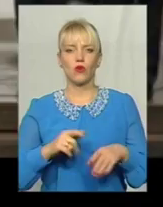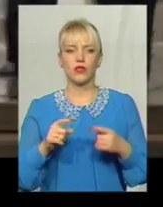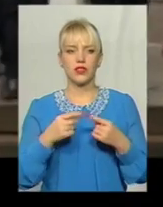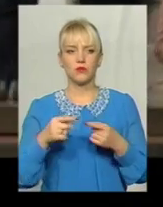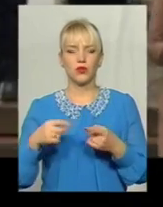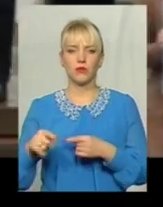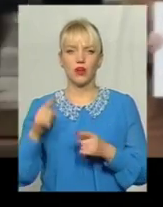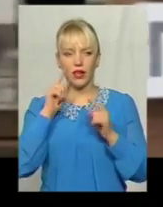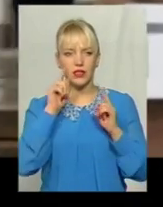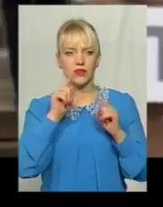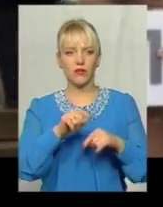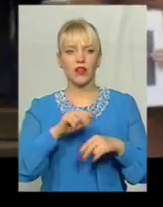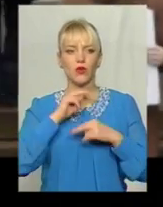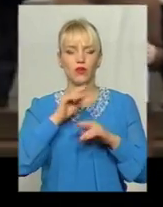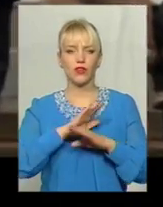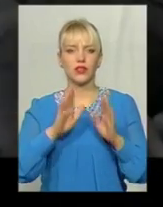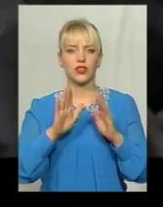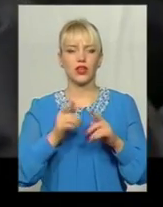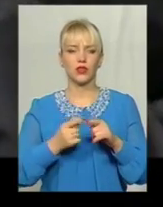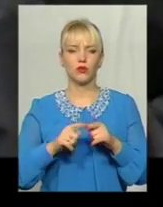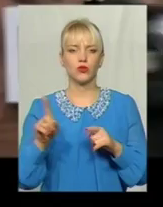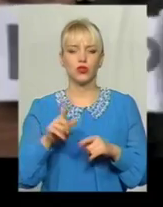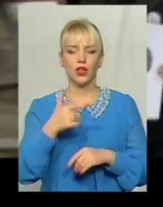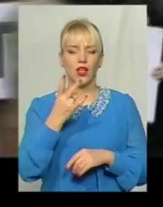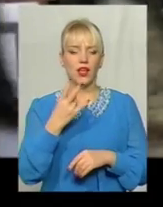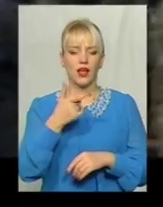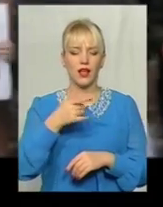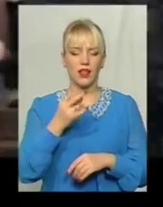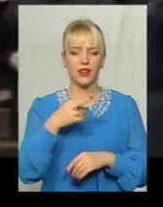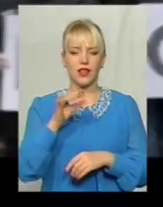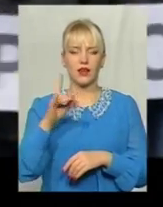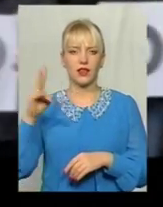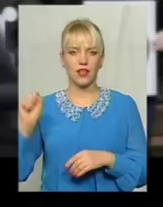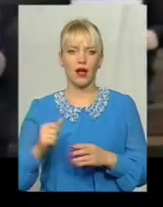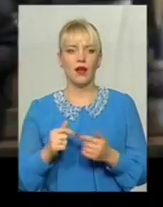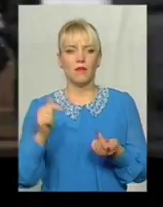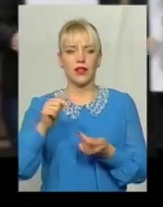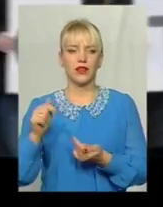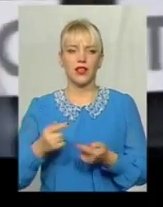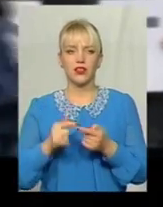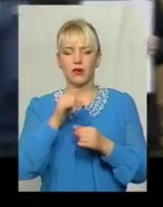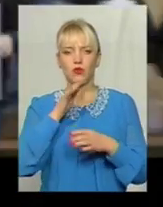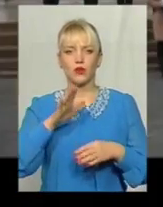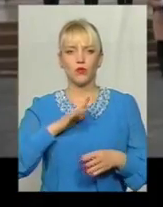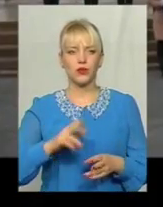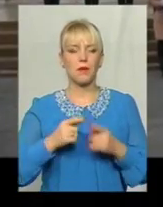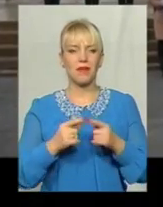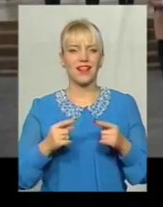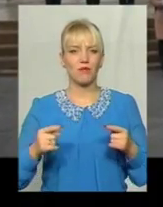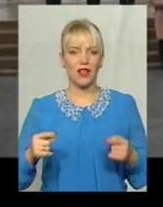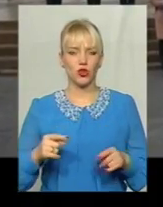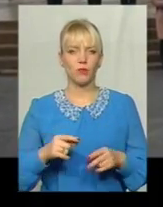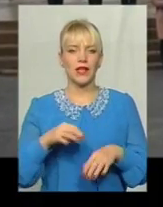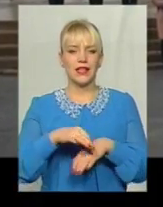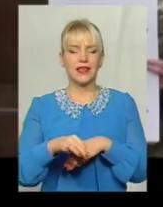іншого акцентували увагу не лише на тому, що гендерна приналежність не може бути предметом дискримінації, а й на тому,